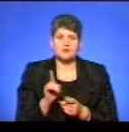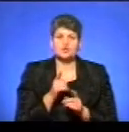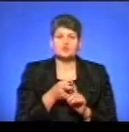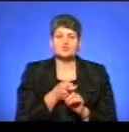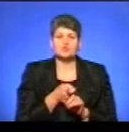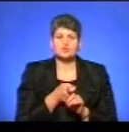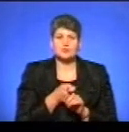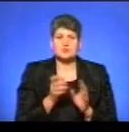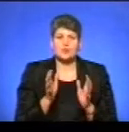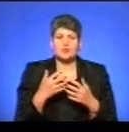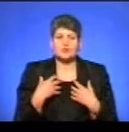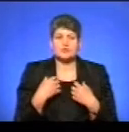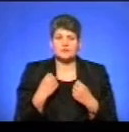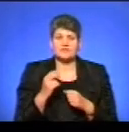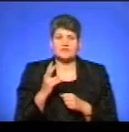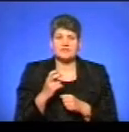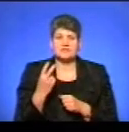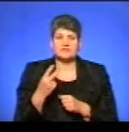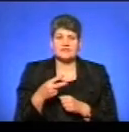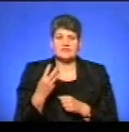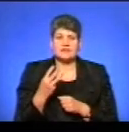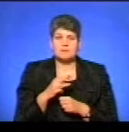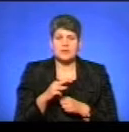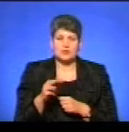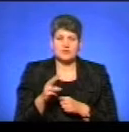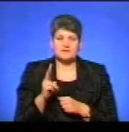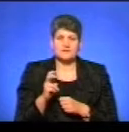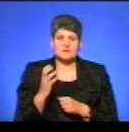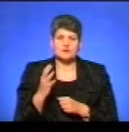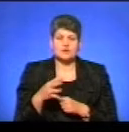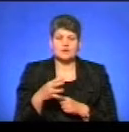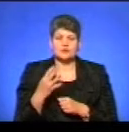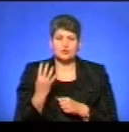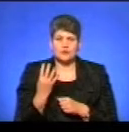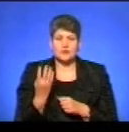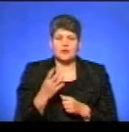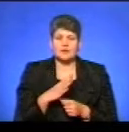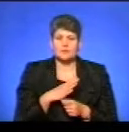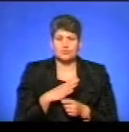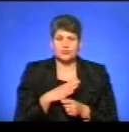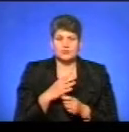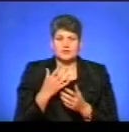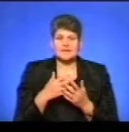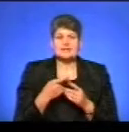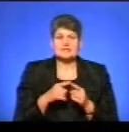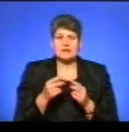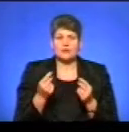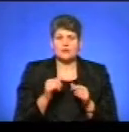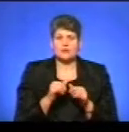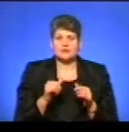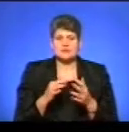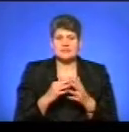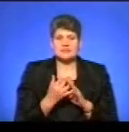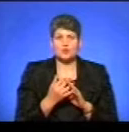стосується охорони здоров'я, 223 мільйони із 244, які у вас були тут на слайді, це кошти на розвиток